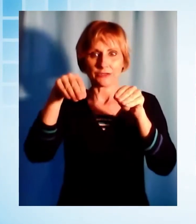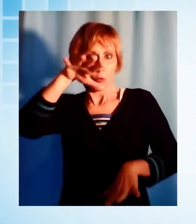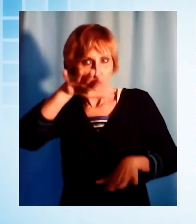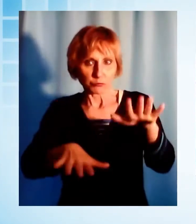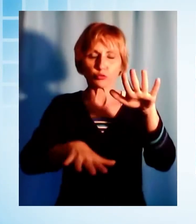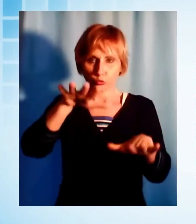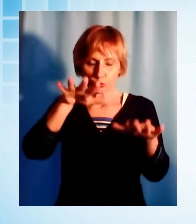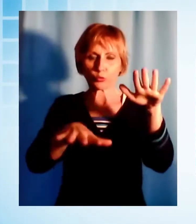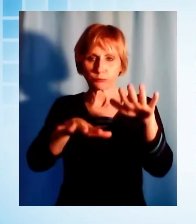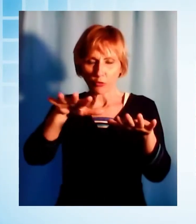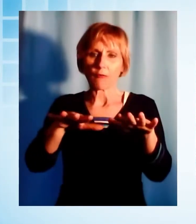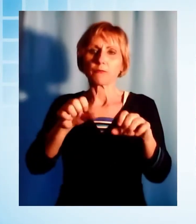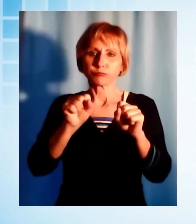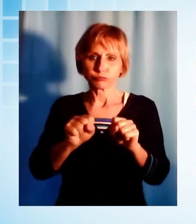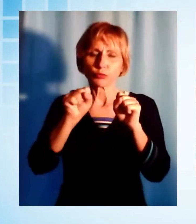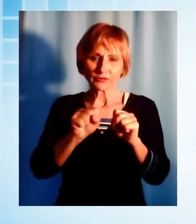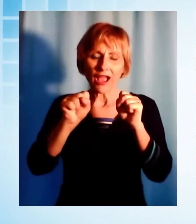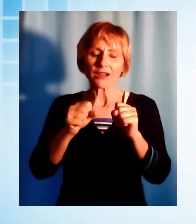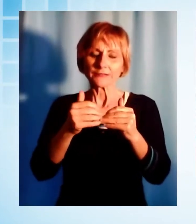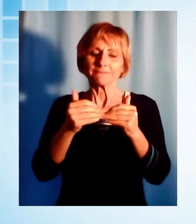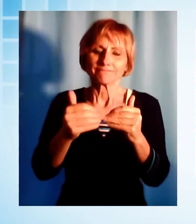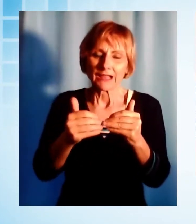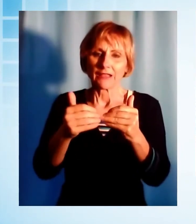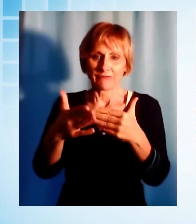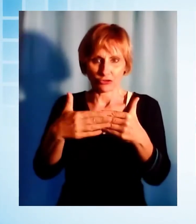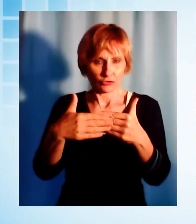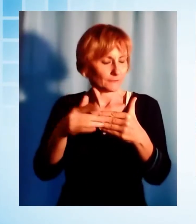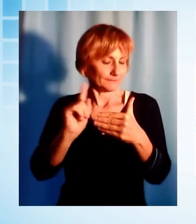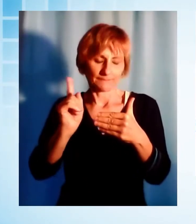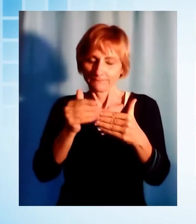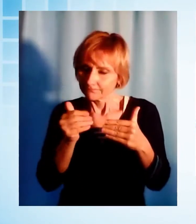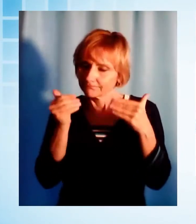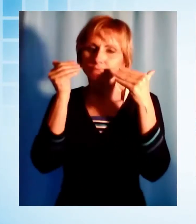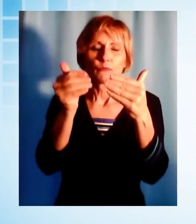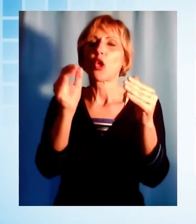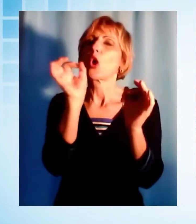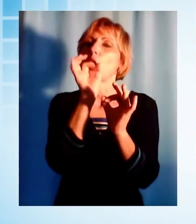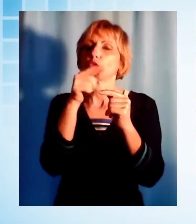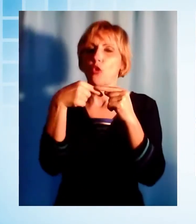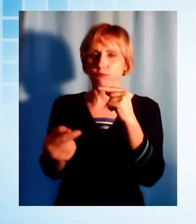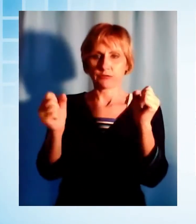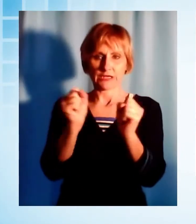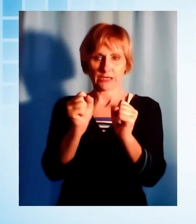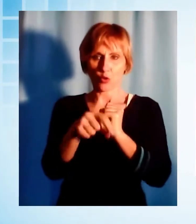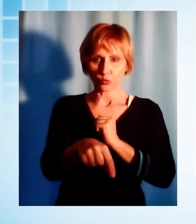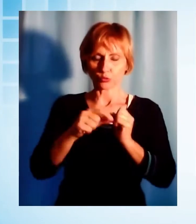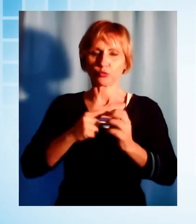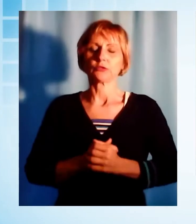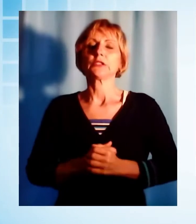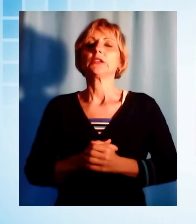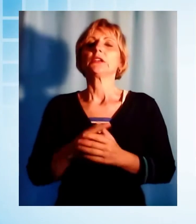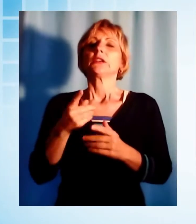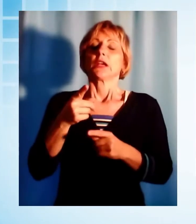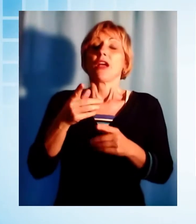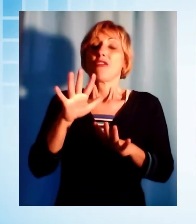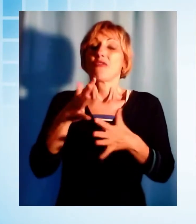fortemente sostenuta da alcuni governatori del nord Italia. Una mossa che avrebbe portato ad una brusca accelerata, con lo scioglimento dei consigli regionali già a